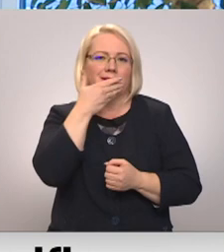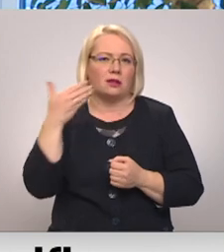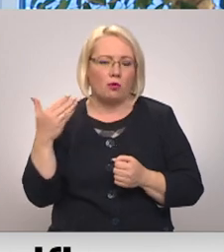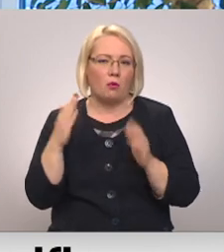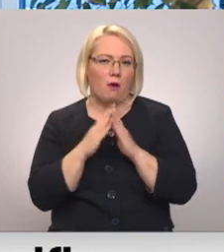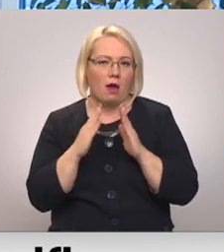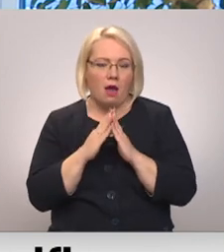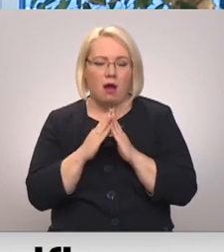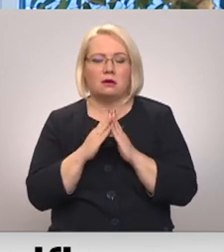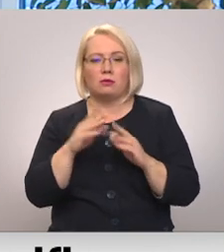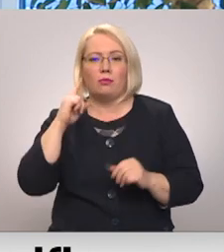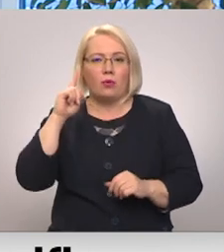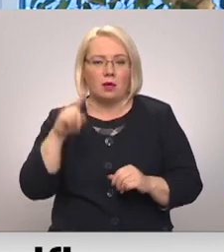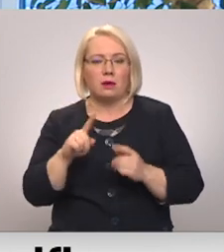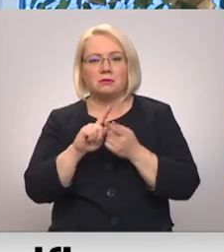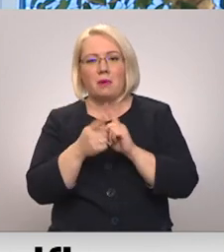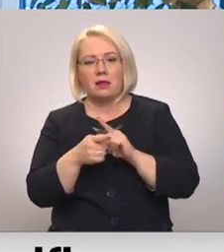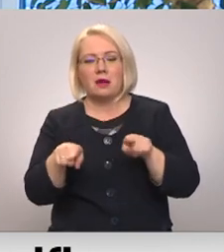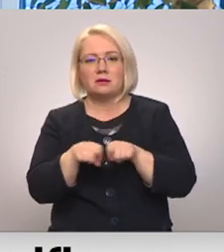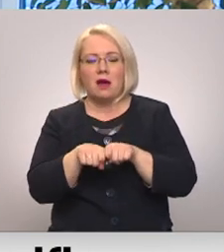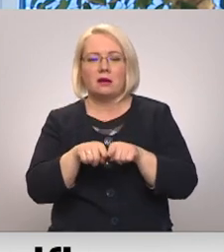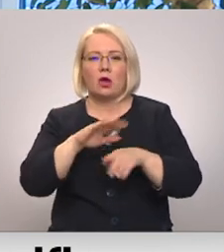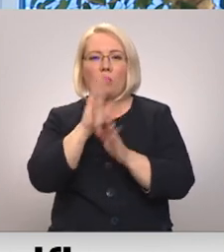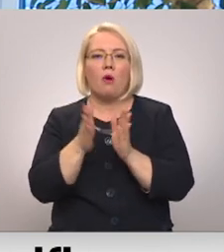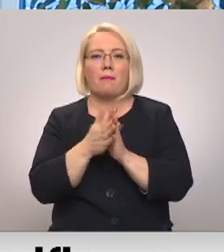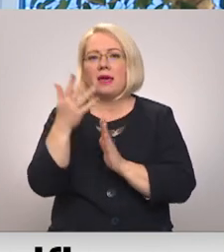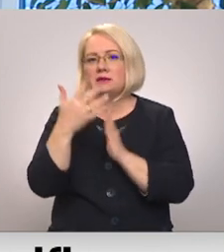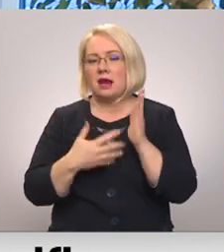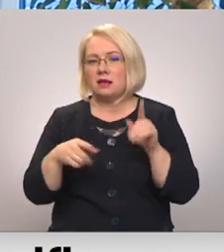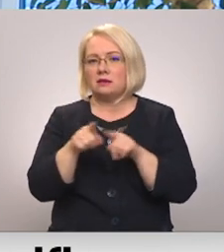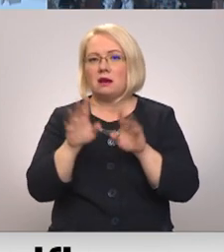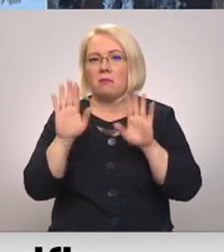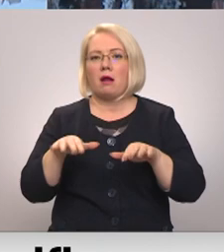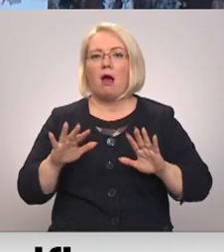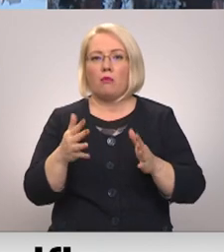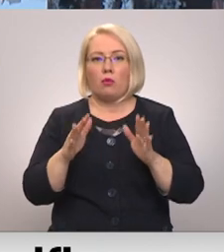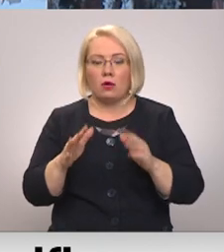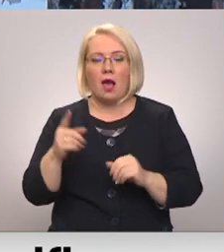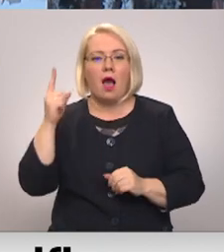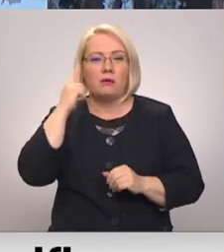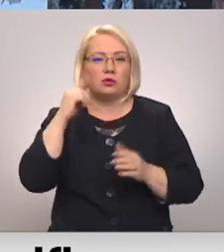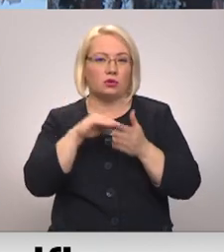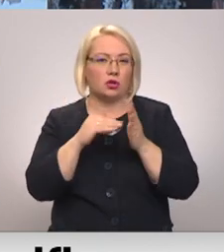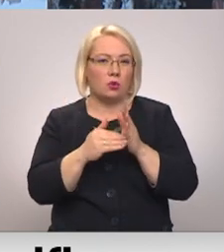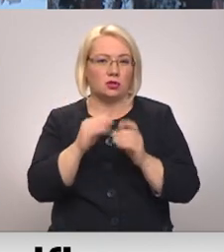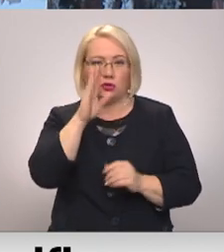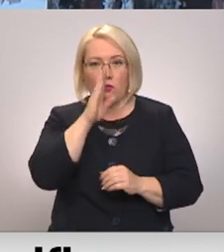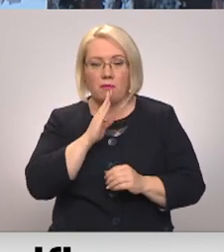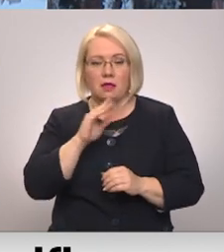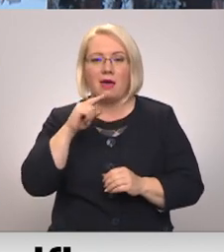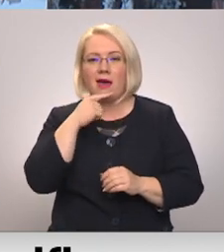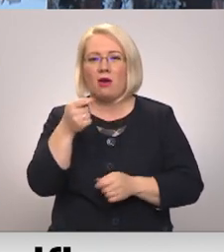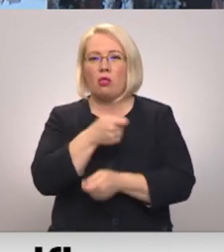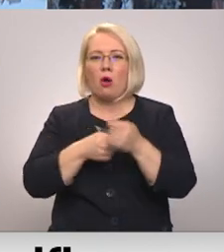arī mājās. Loģiski pamainās arī mans kopējas rēķins, piemēram, arī par apkuriem. Apzinoties situācijas nopietnību, ekonomikas